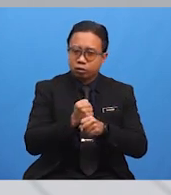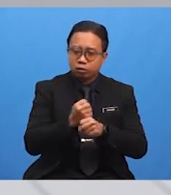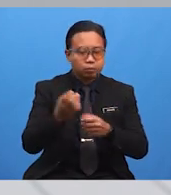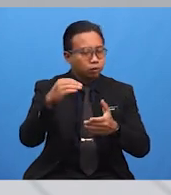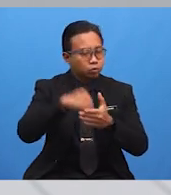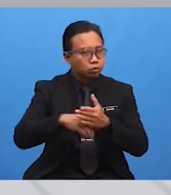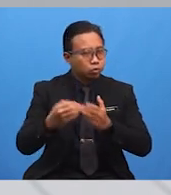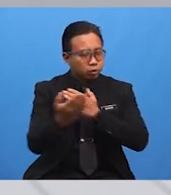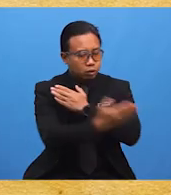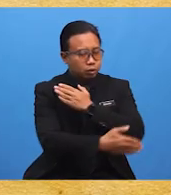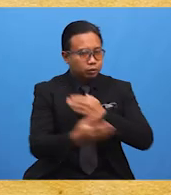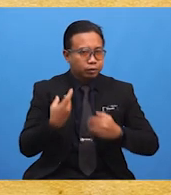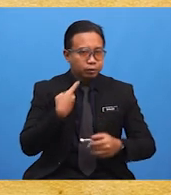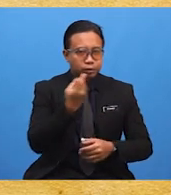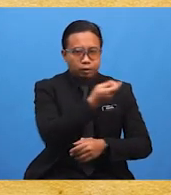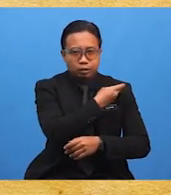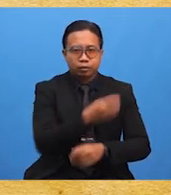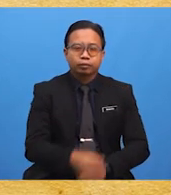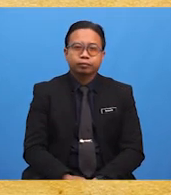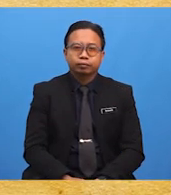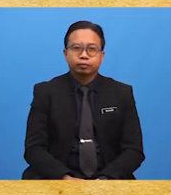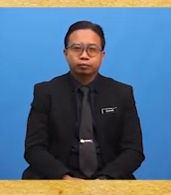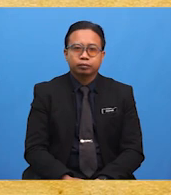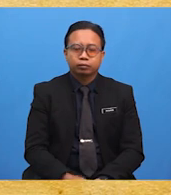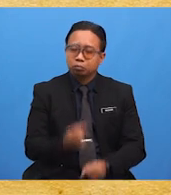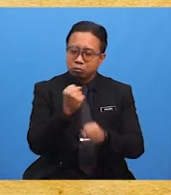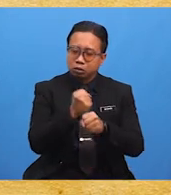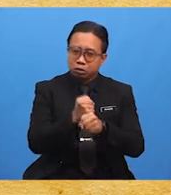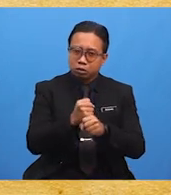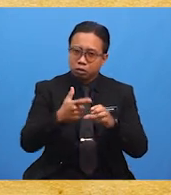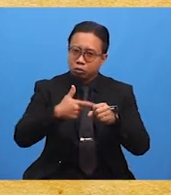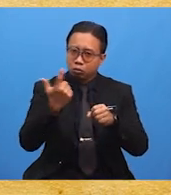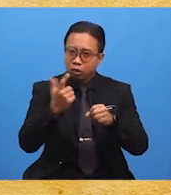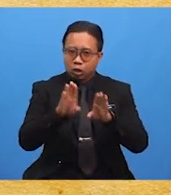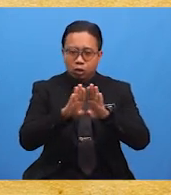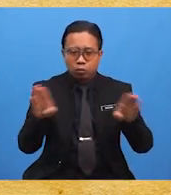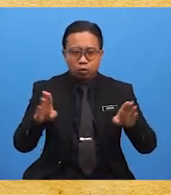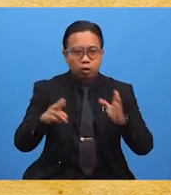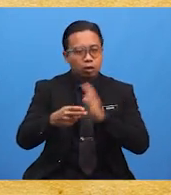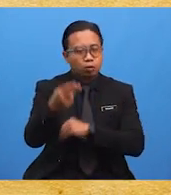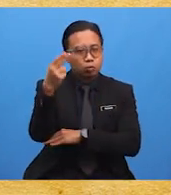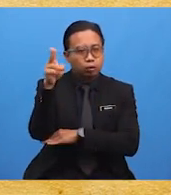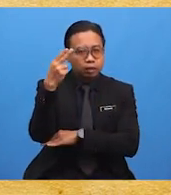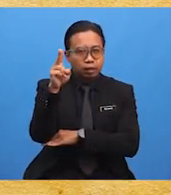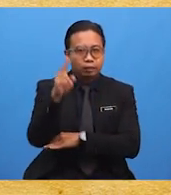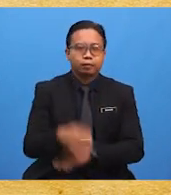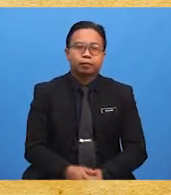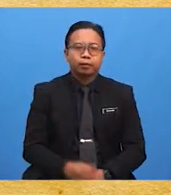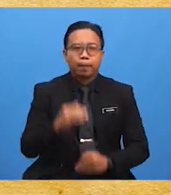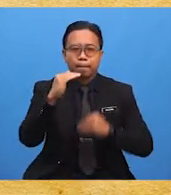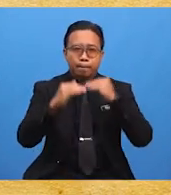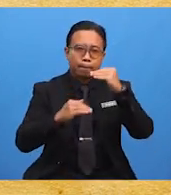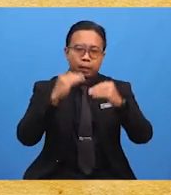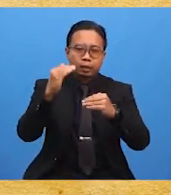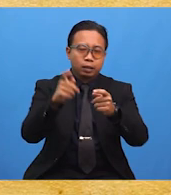negara ini. kedatangan buruk asing, pembukaan kawasan hutan, pembinaan